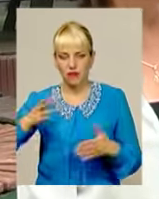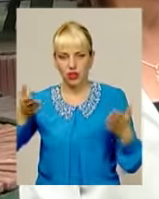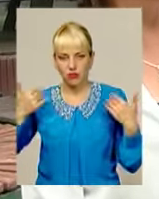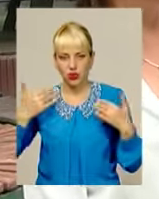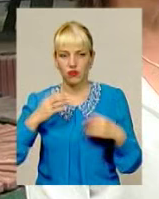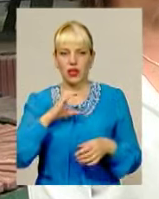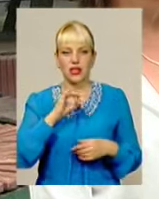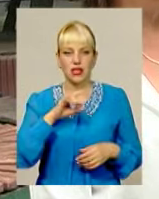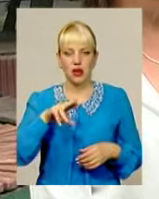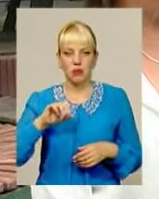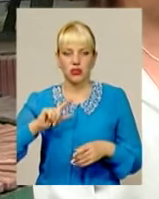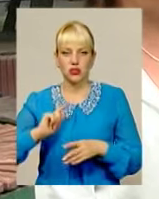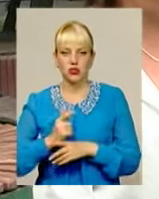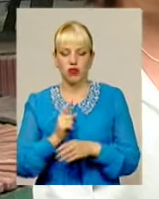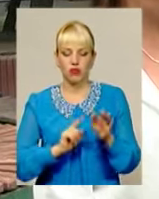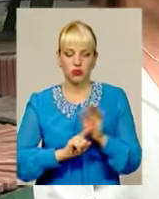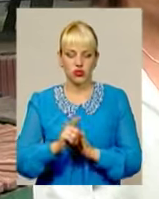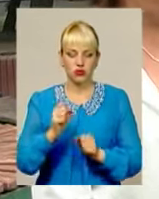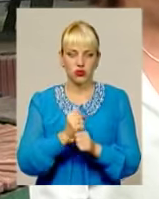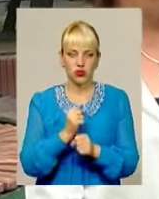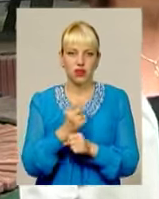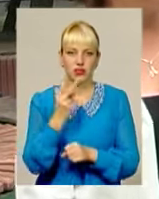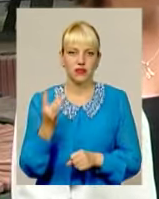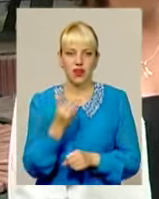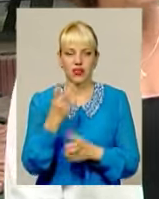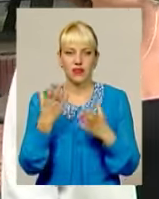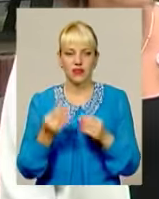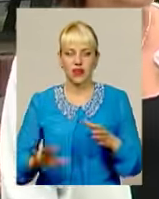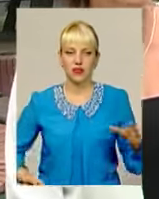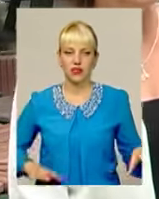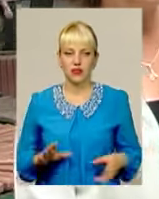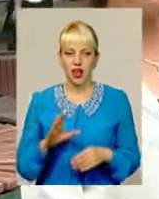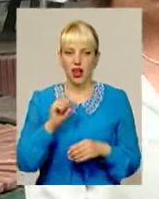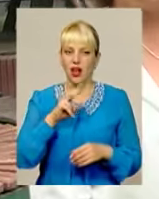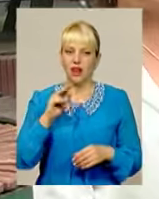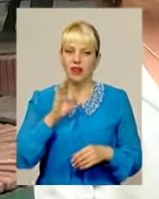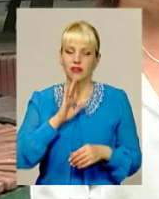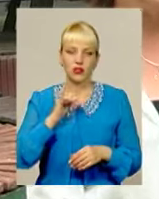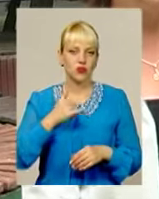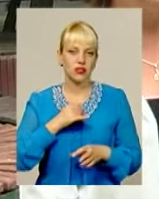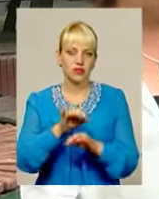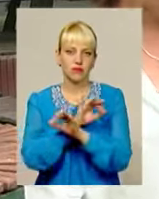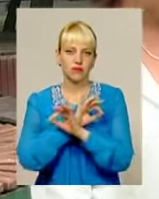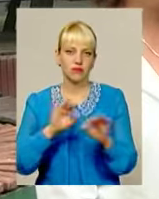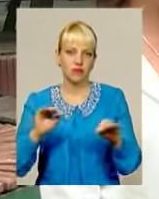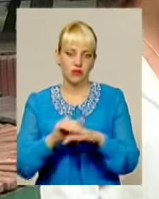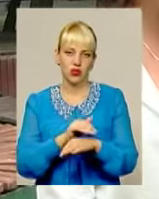і потім серпня почали знову танцювати. Два тренування, але вони в нас молодці, вони в нас